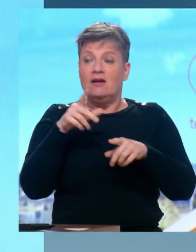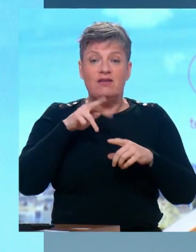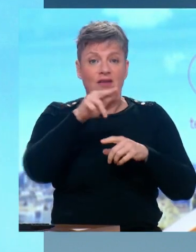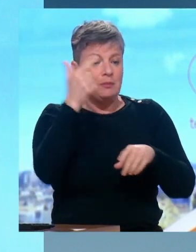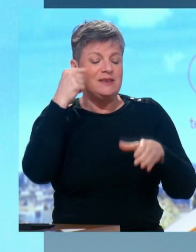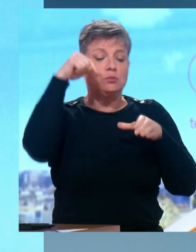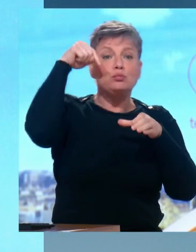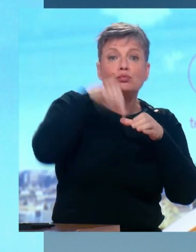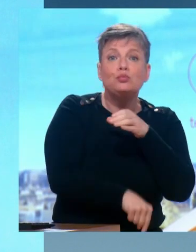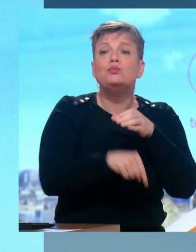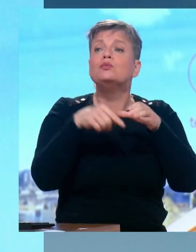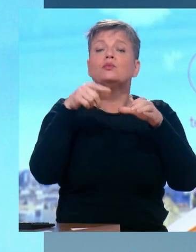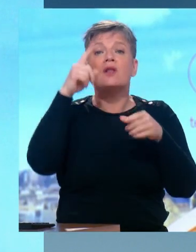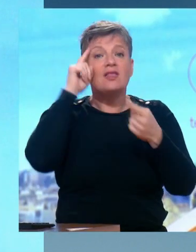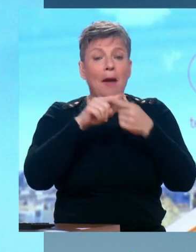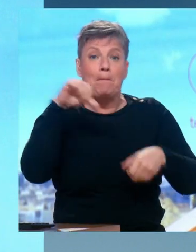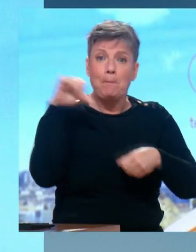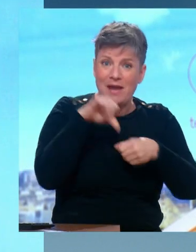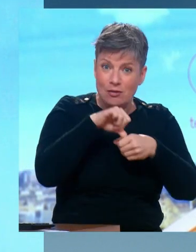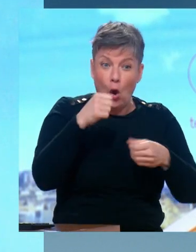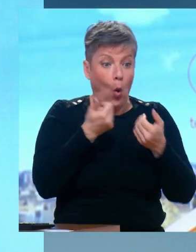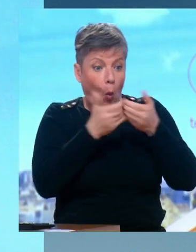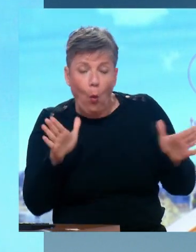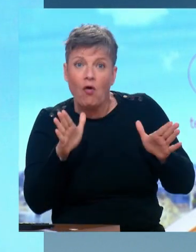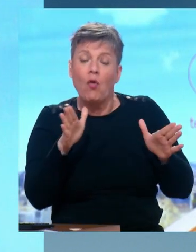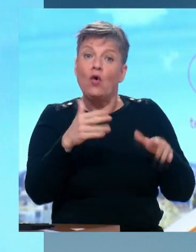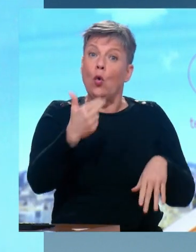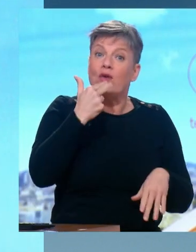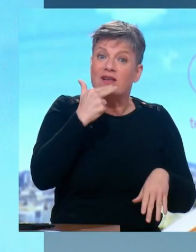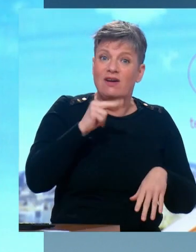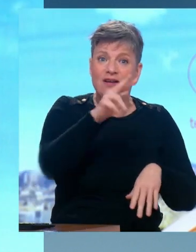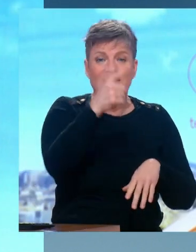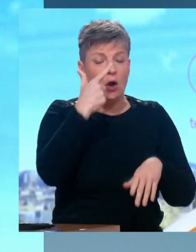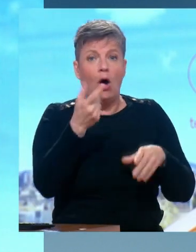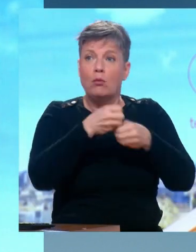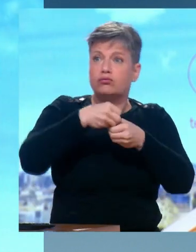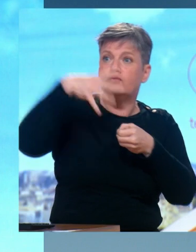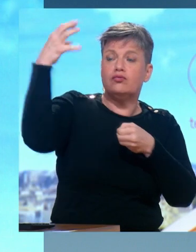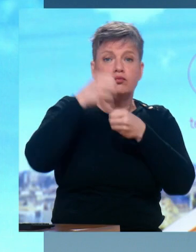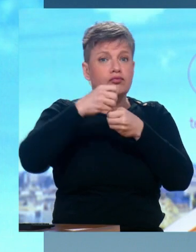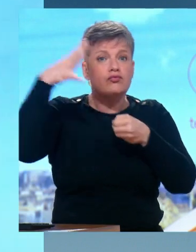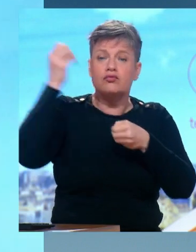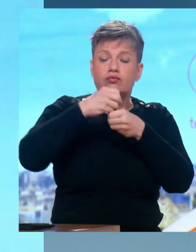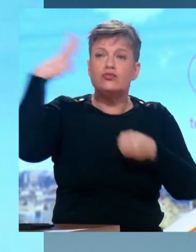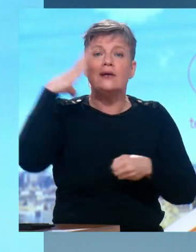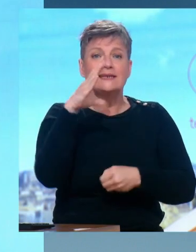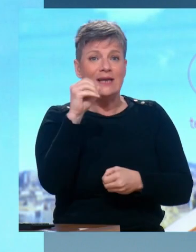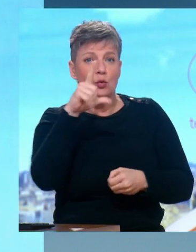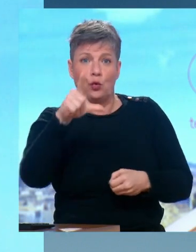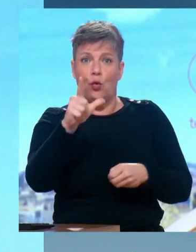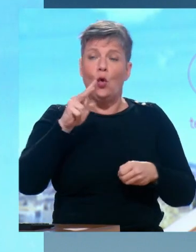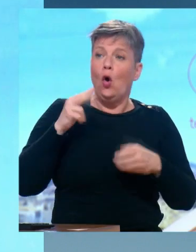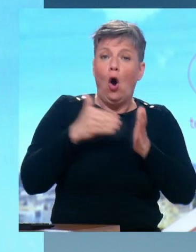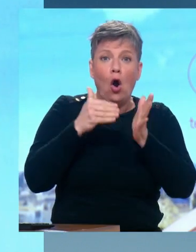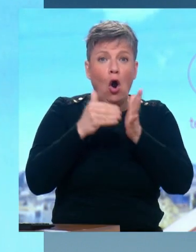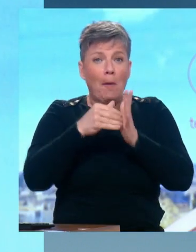ces gisements de pétrole sont exploités, c'est autant d'émissions de CO2 qui vont encore émettre et polluer la